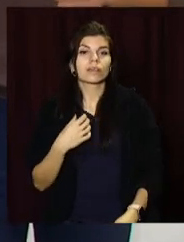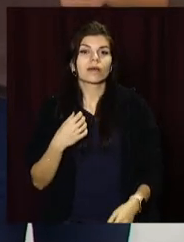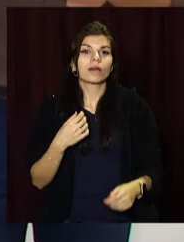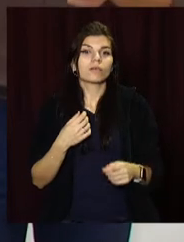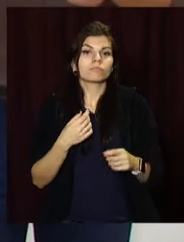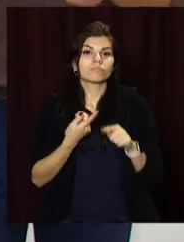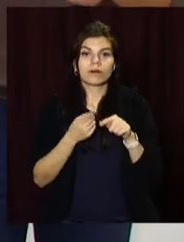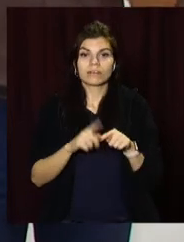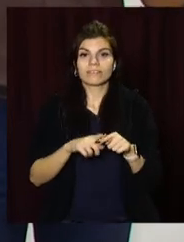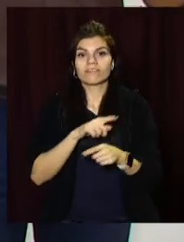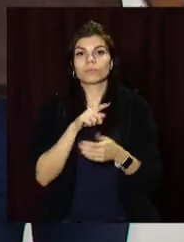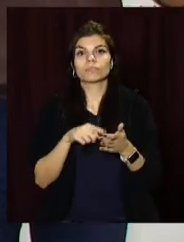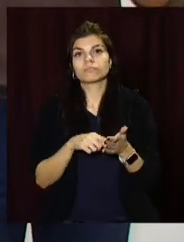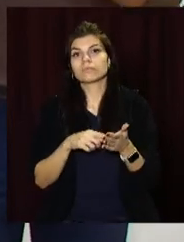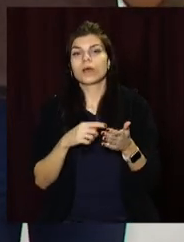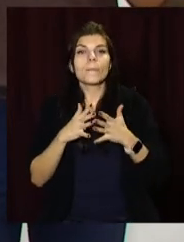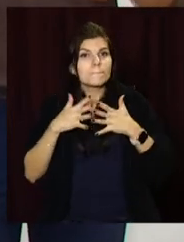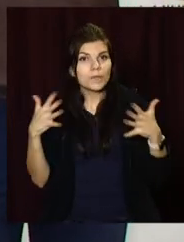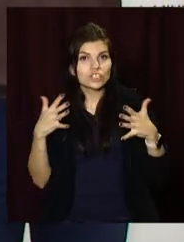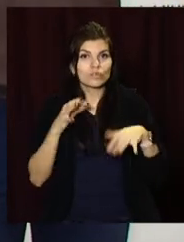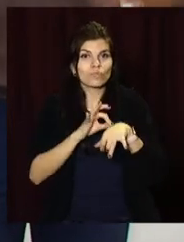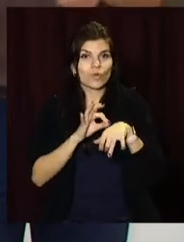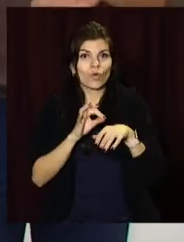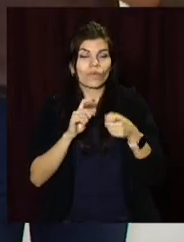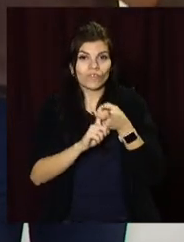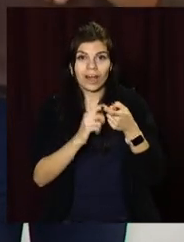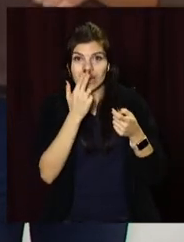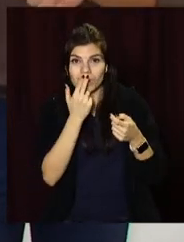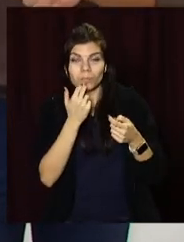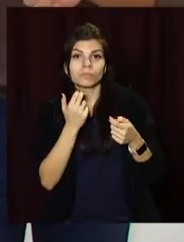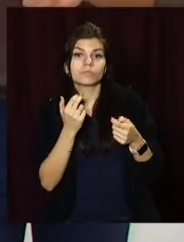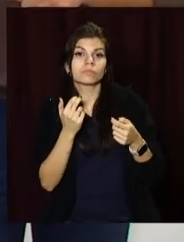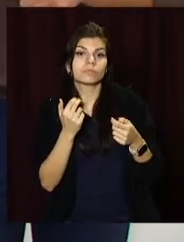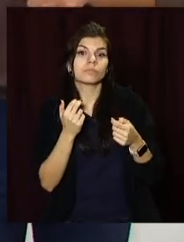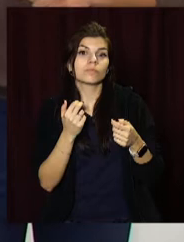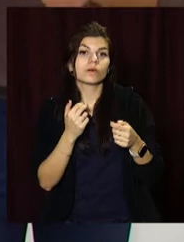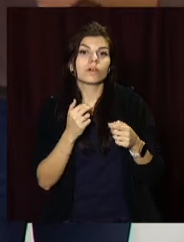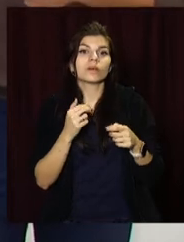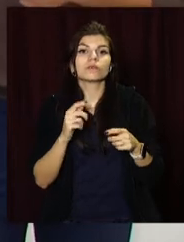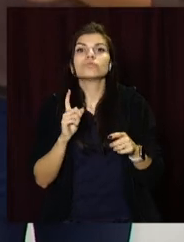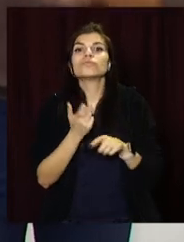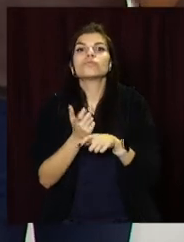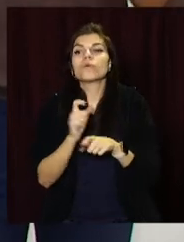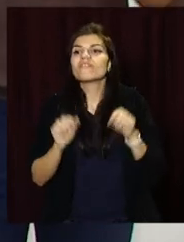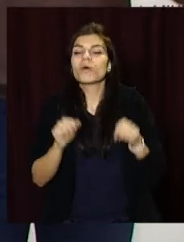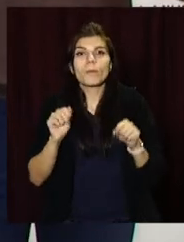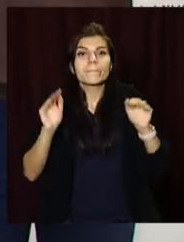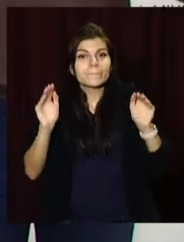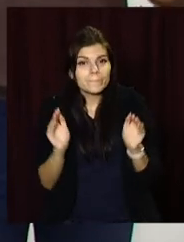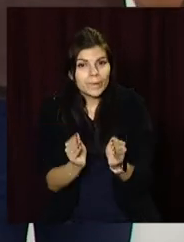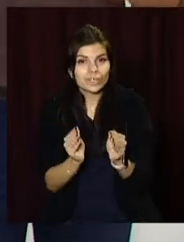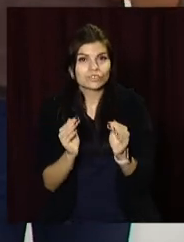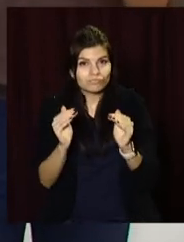до цього збільшення кількості хворих на грип з максимально таким зниженням